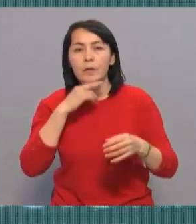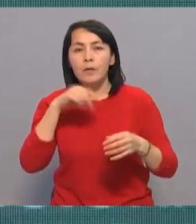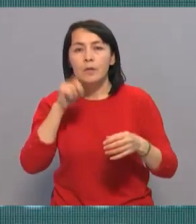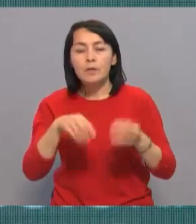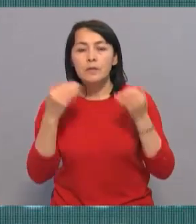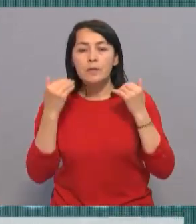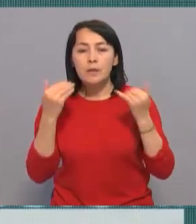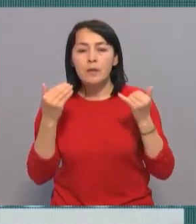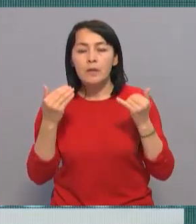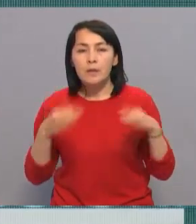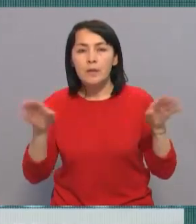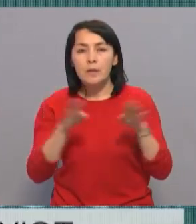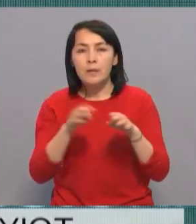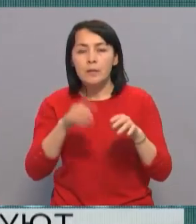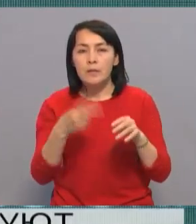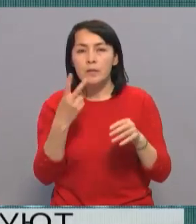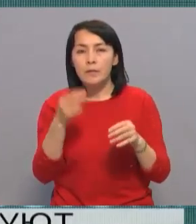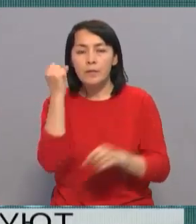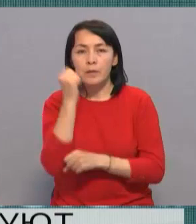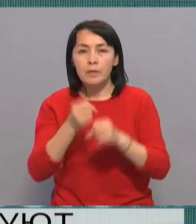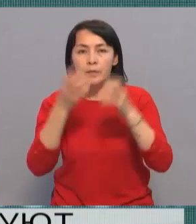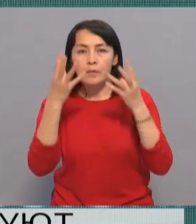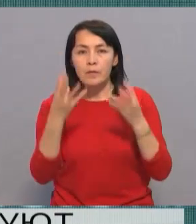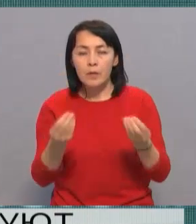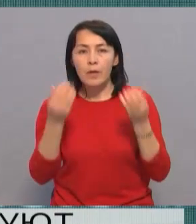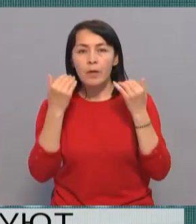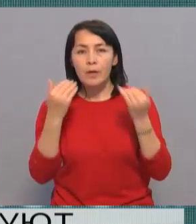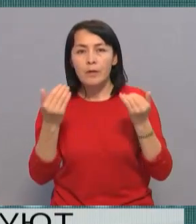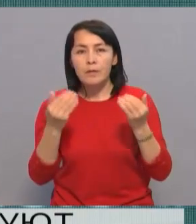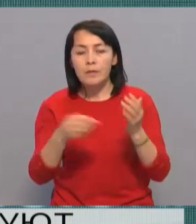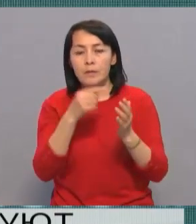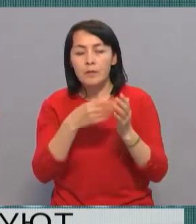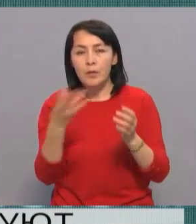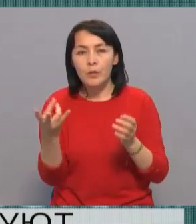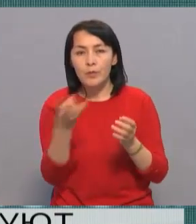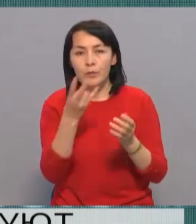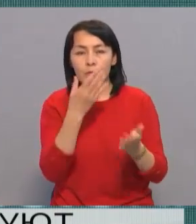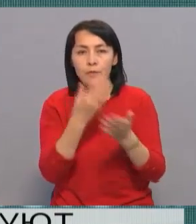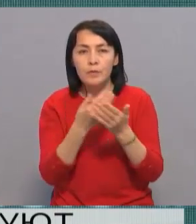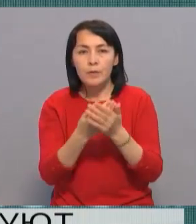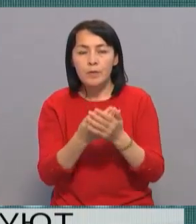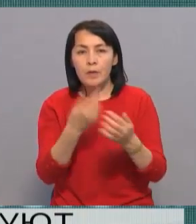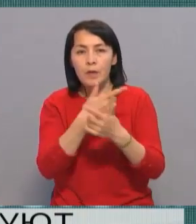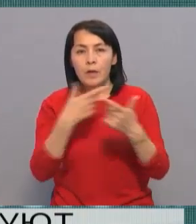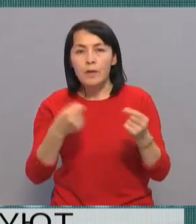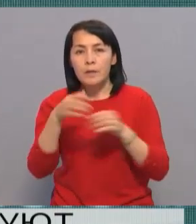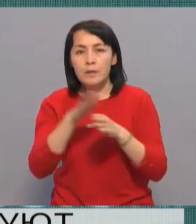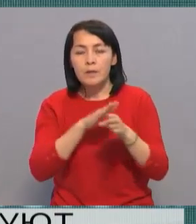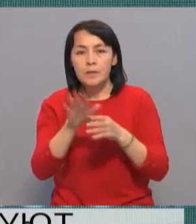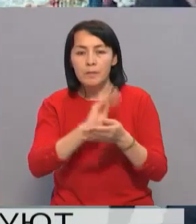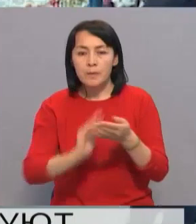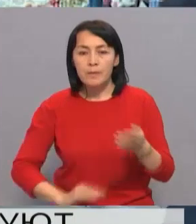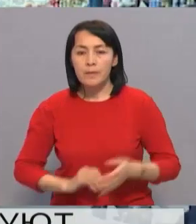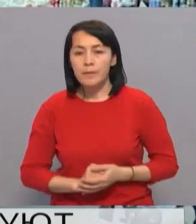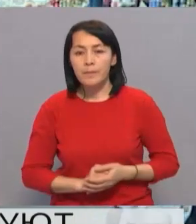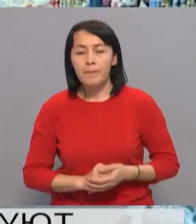орган контроля и надзора в течение двух рабочих дней направляет субъекту запрос о необходимости предоставления информации об исполнении предписания.